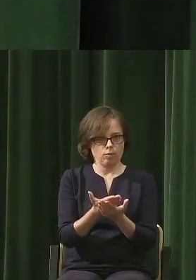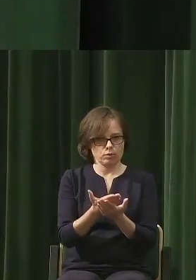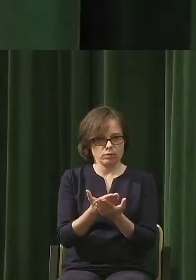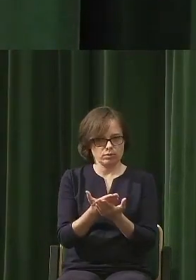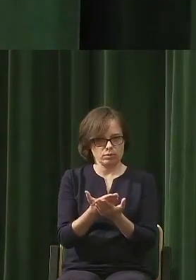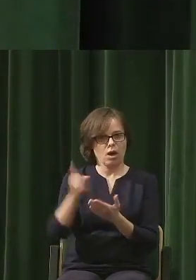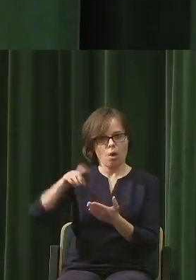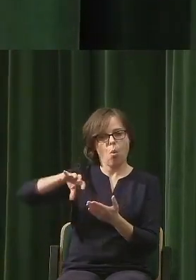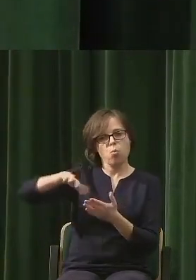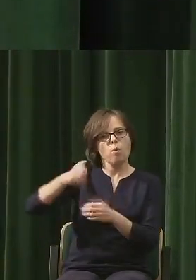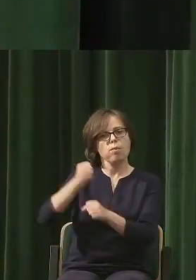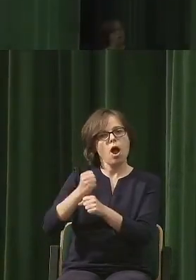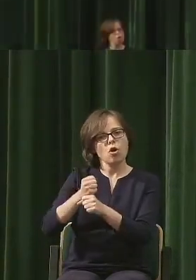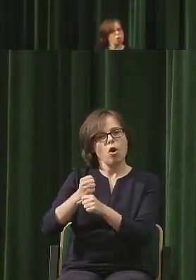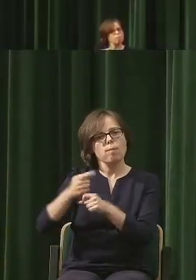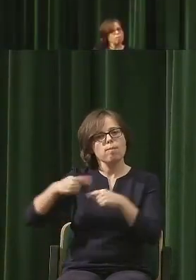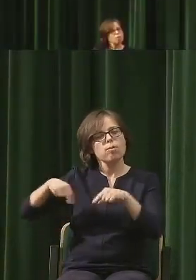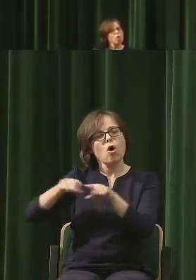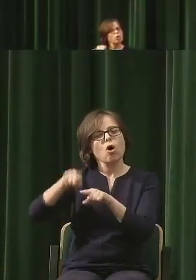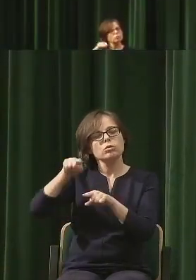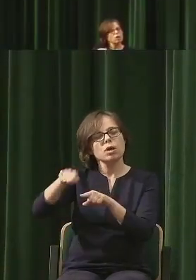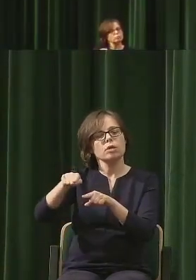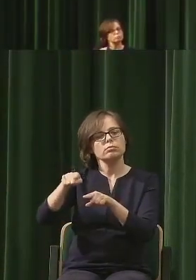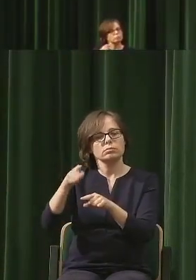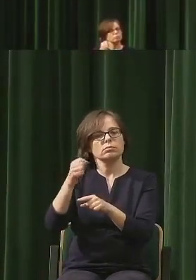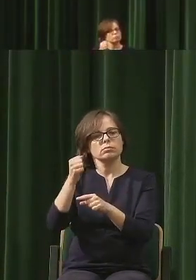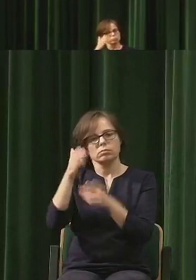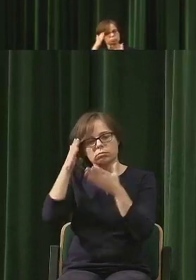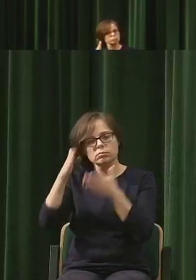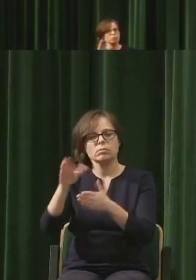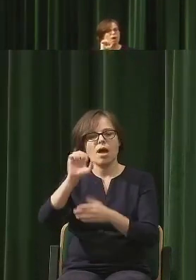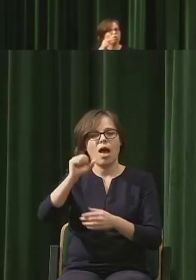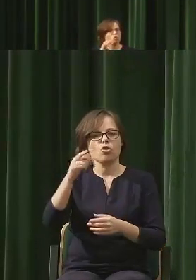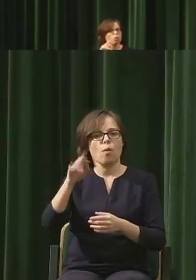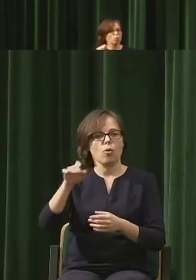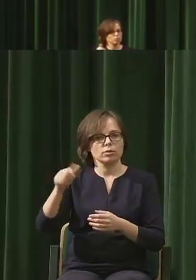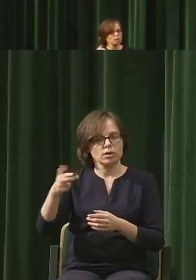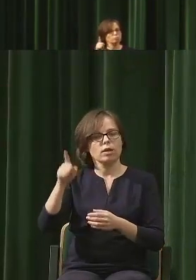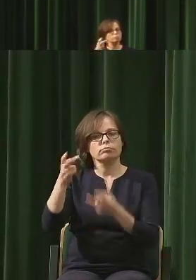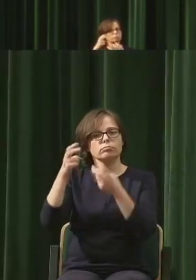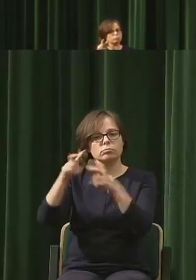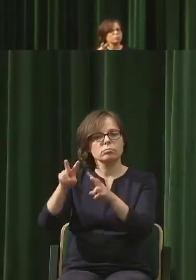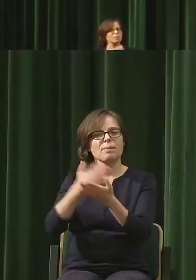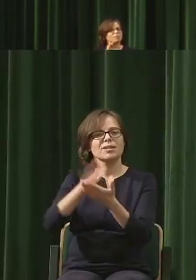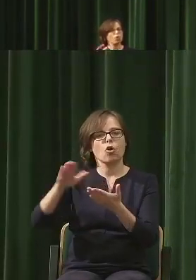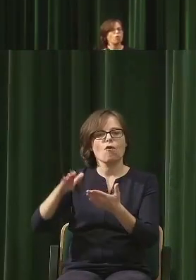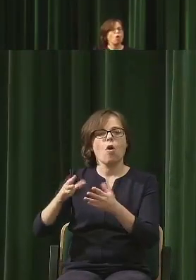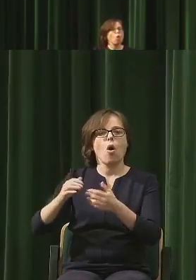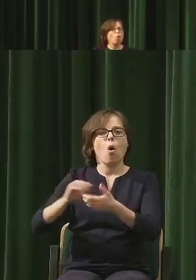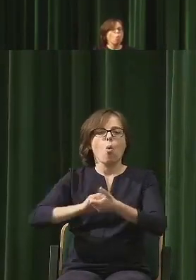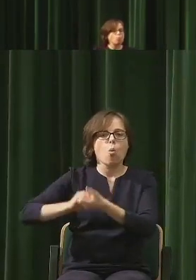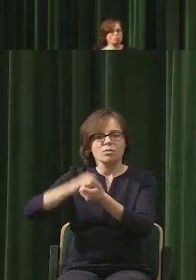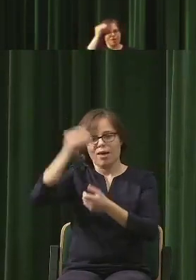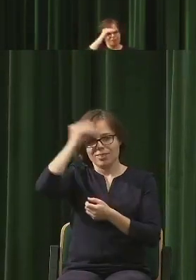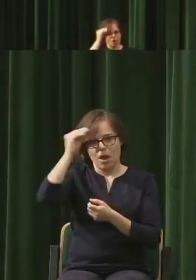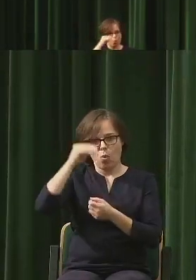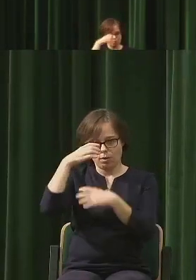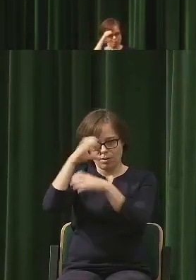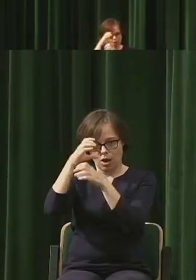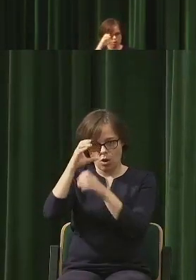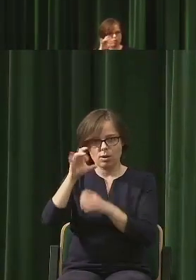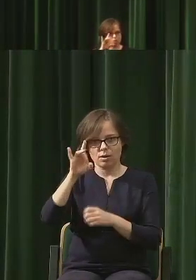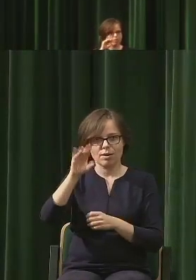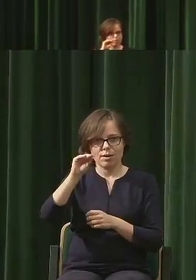grupy roboczej do spraw antropocenu, która powstała w Międzynarodowej Unii Nauk Geologicznych. Działa ona od 2009 roku i